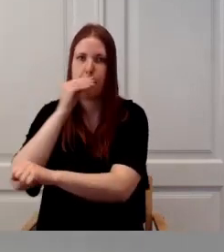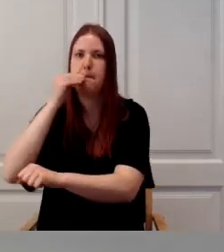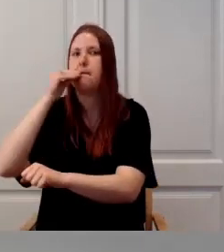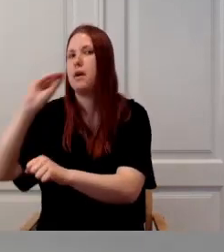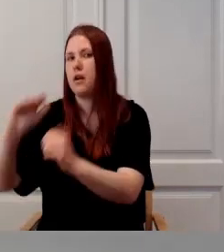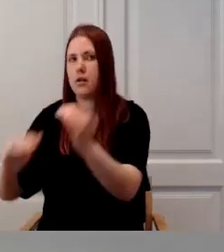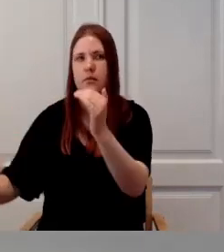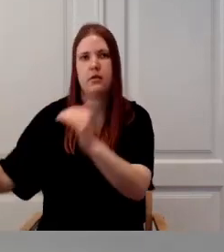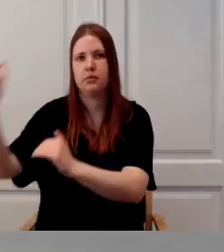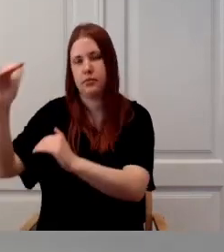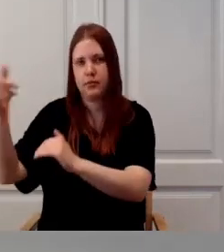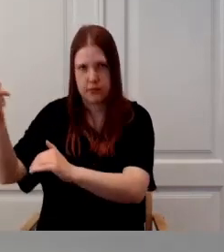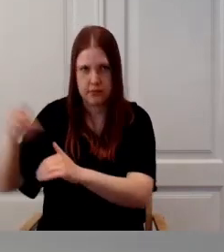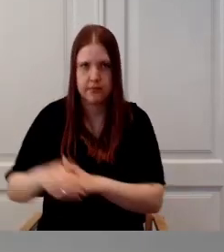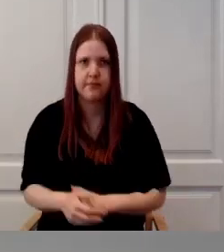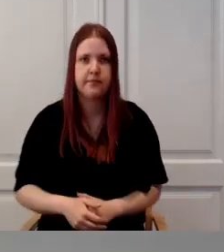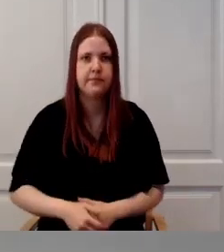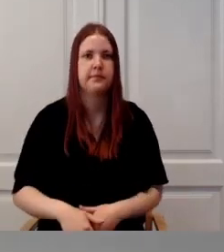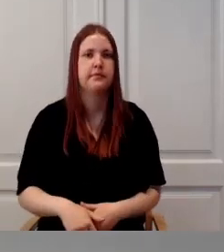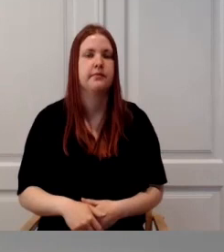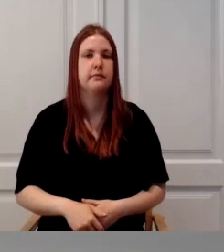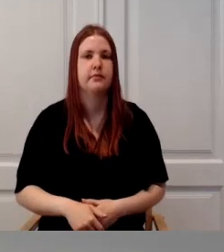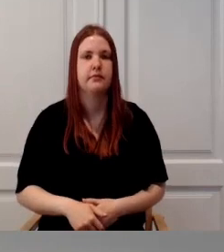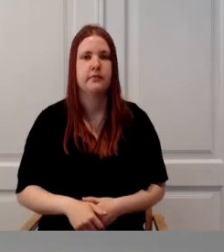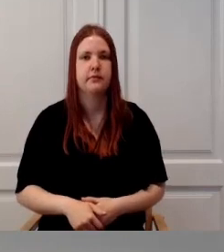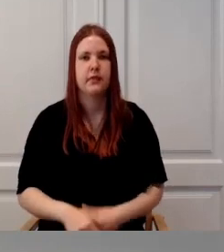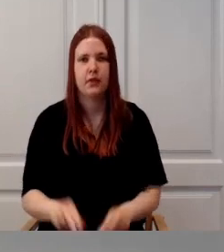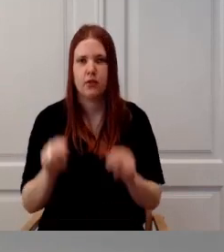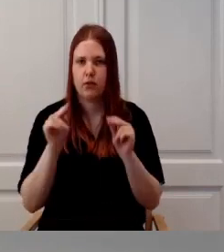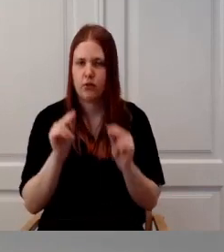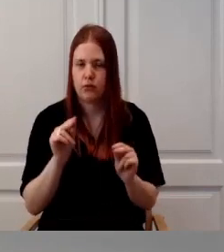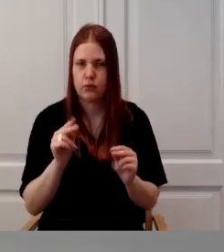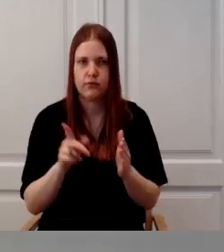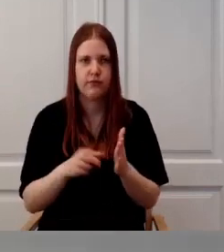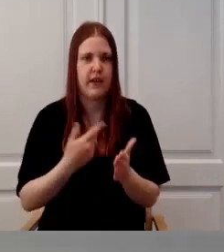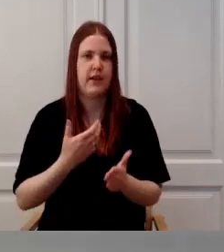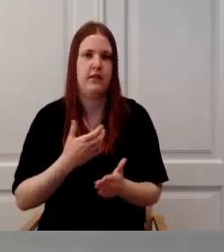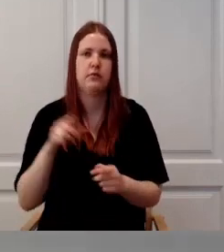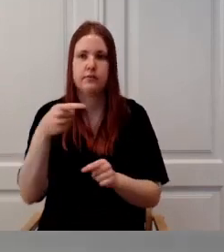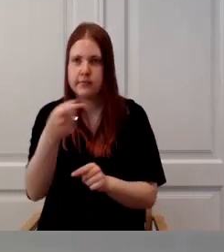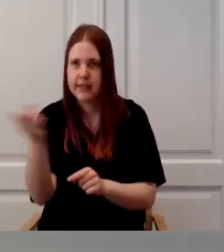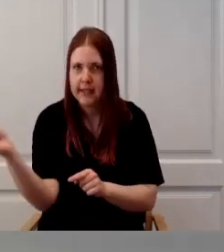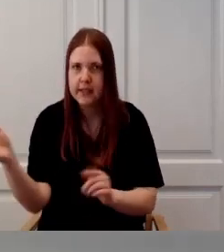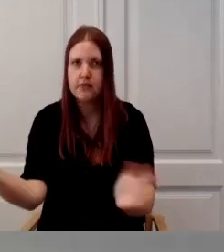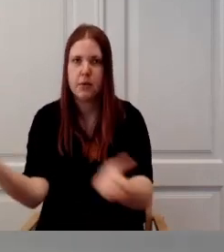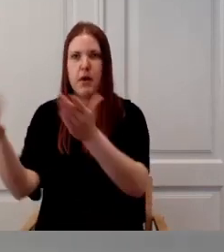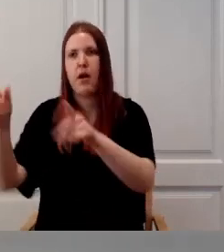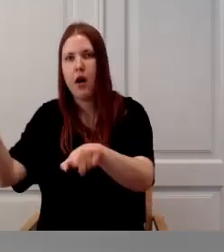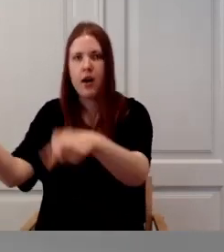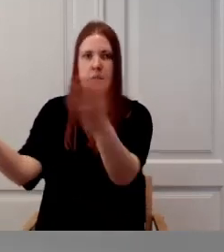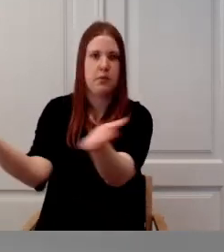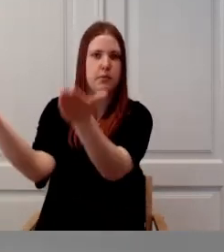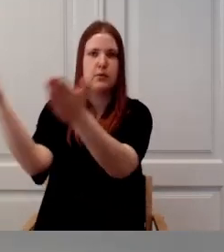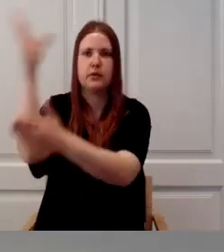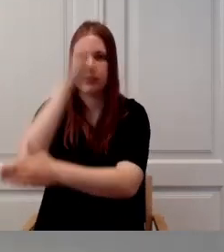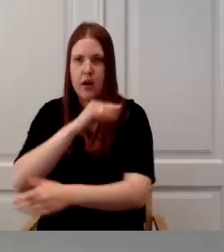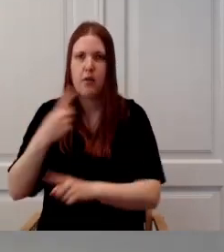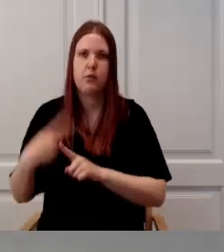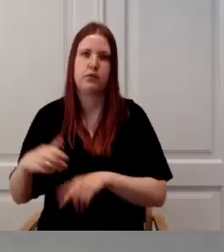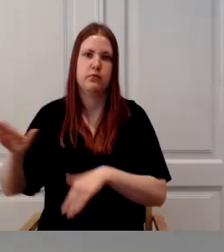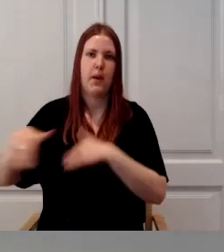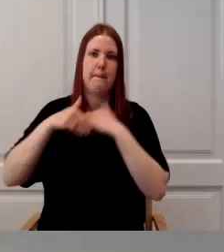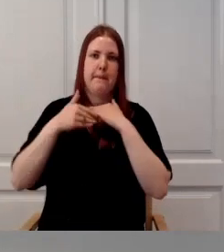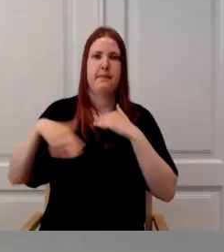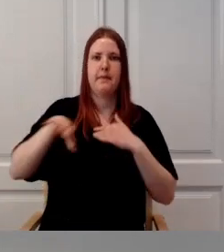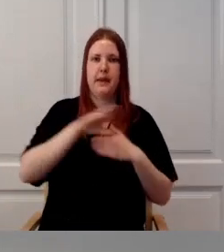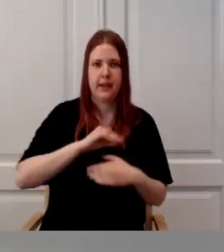sisend. Ja teine loomulikult, on põhipingutus, on see, et saada siis ikkagi korrektne juhis, kuidas siis RFK põhised laste ja